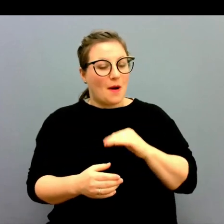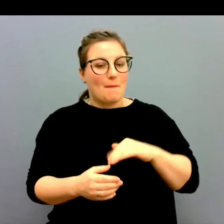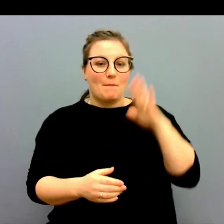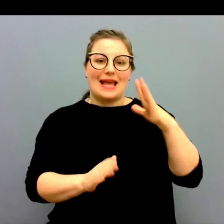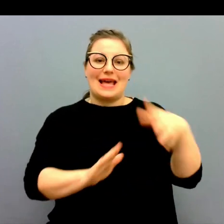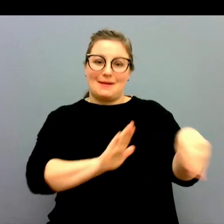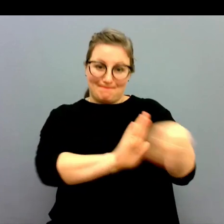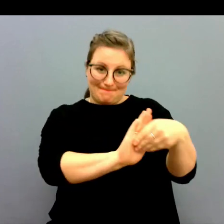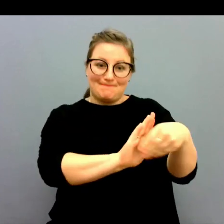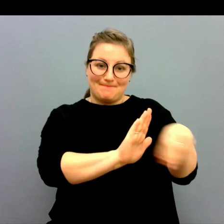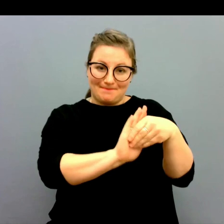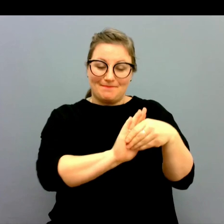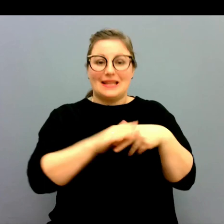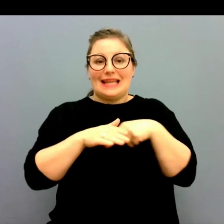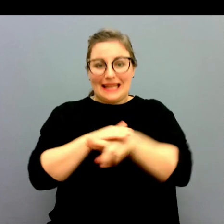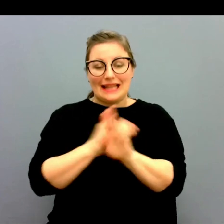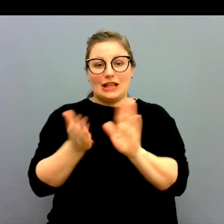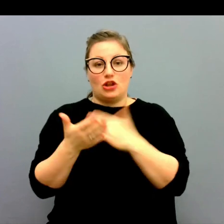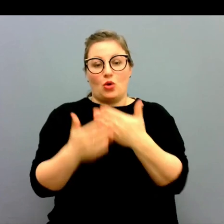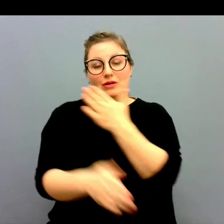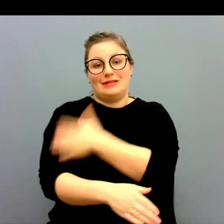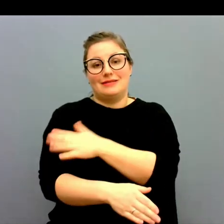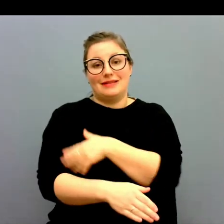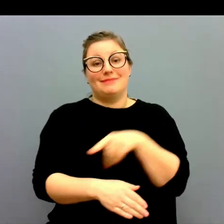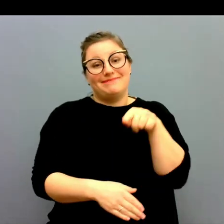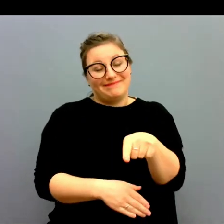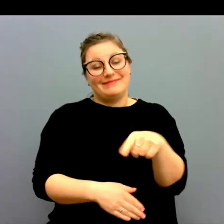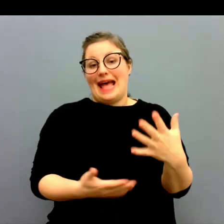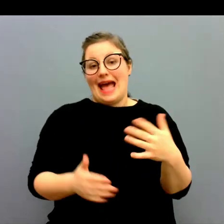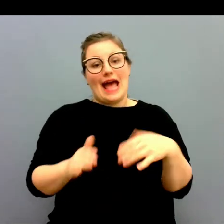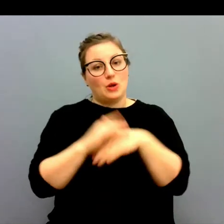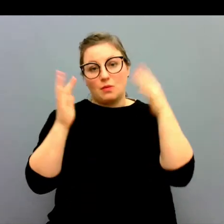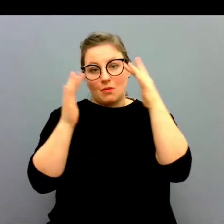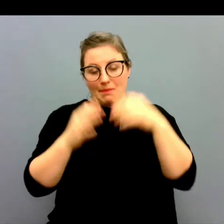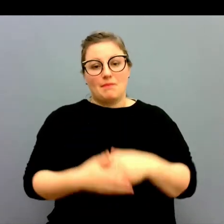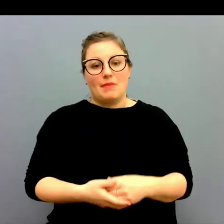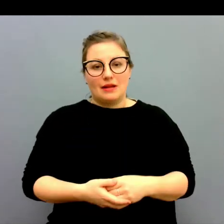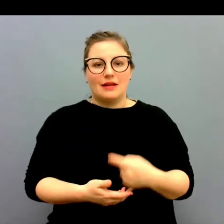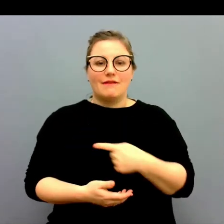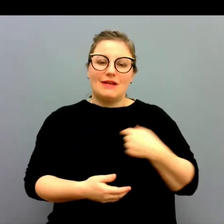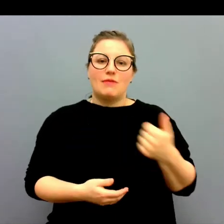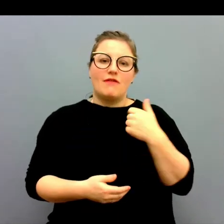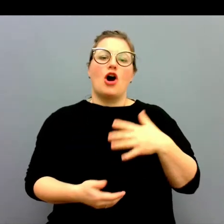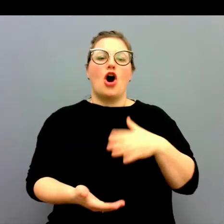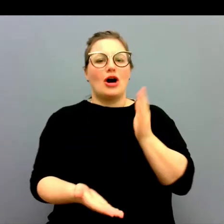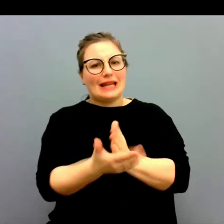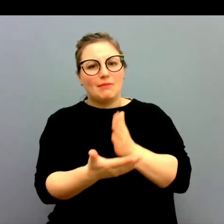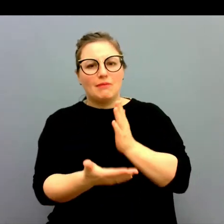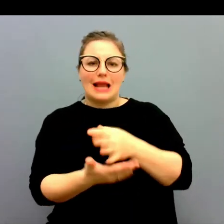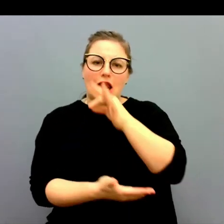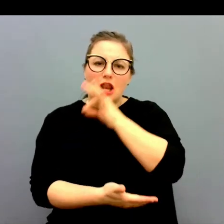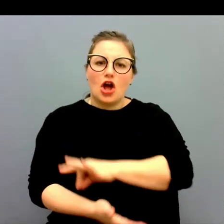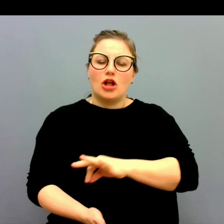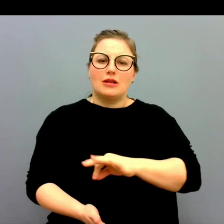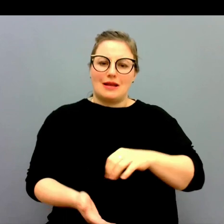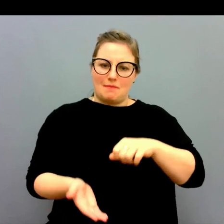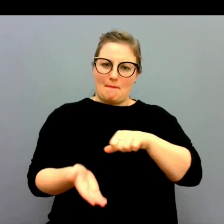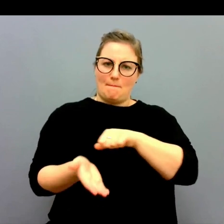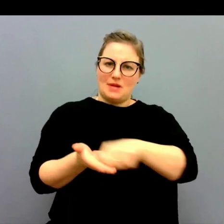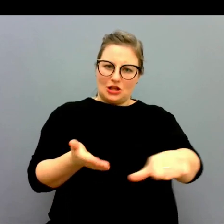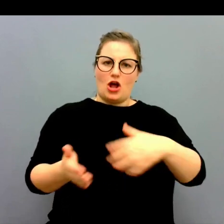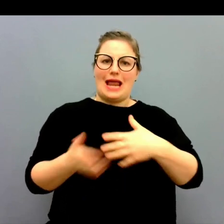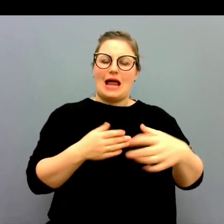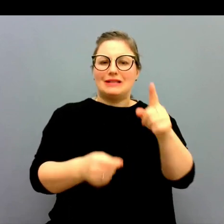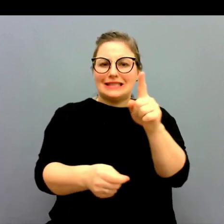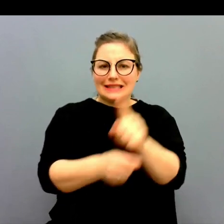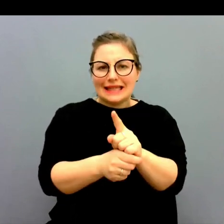medel, alltså mer pengar till tolktjänsten. För det är ett grundproblem. Vi vill ha rimliga löner. Vi vill ha betald